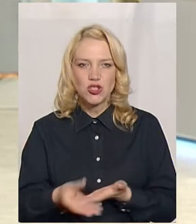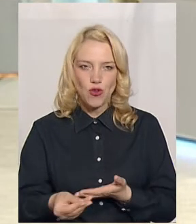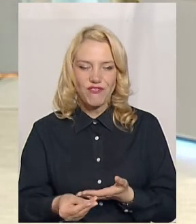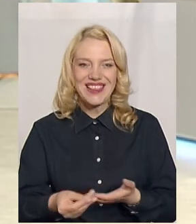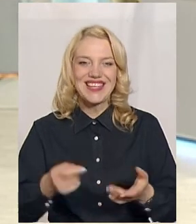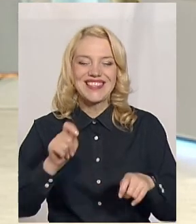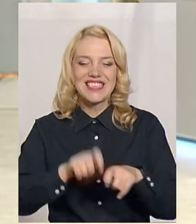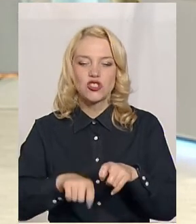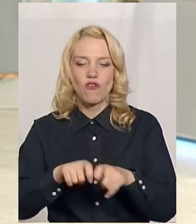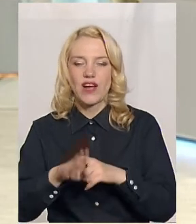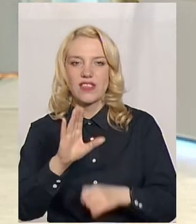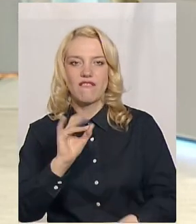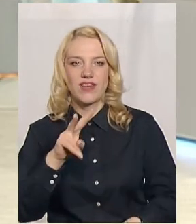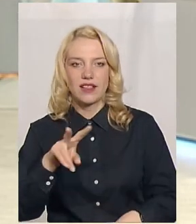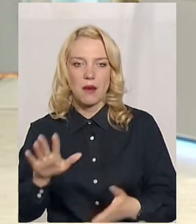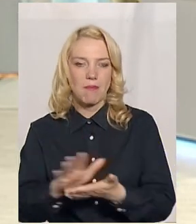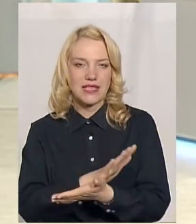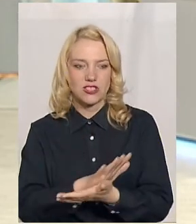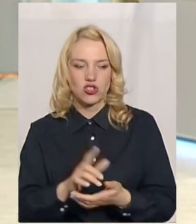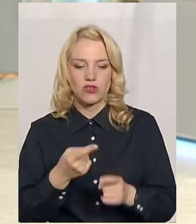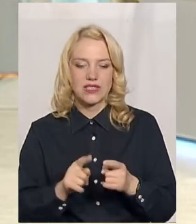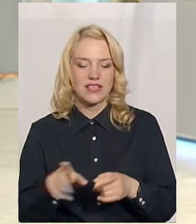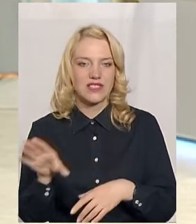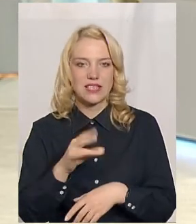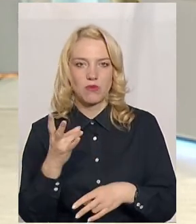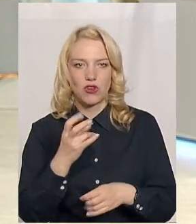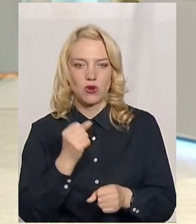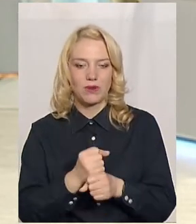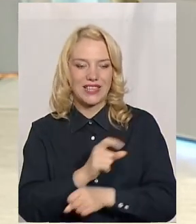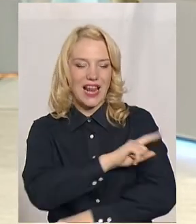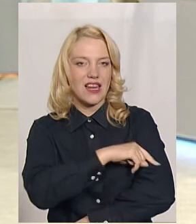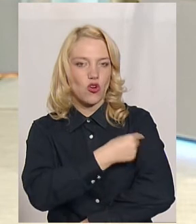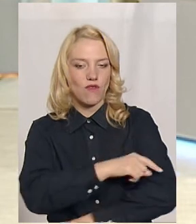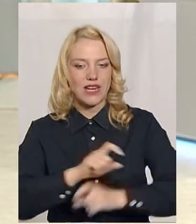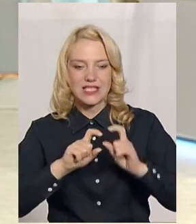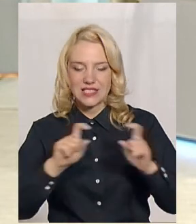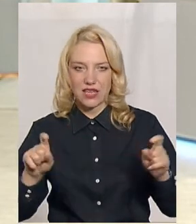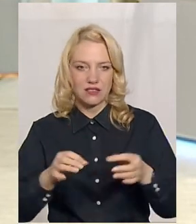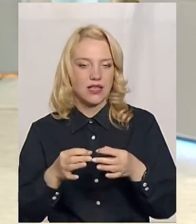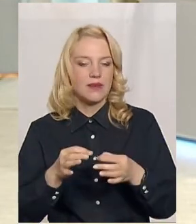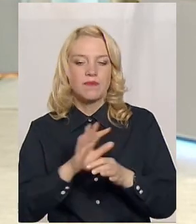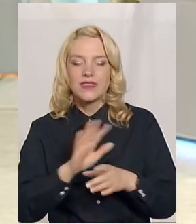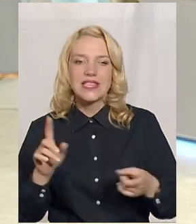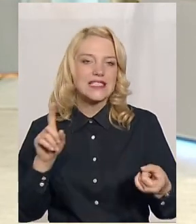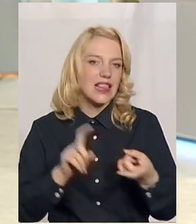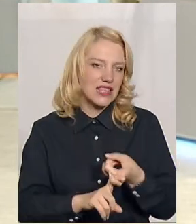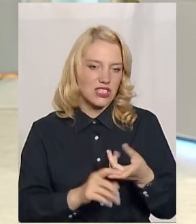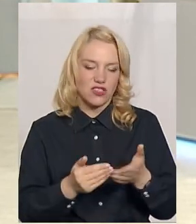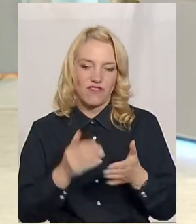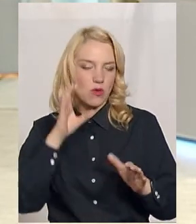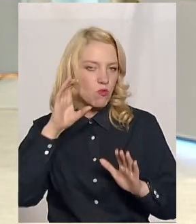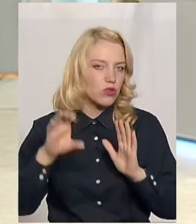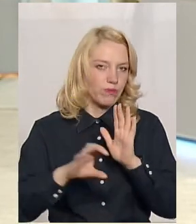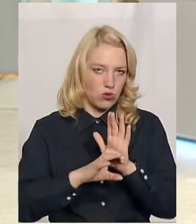тестування на ВІЛ безкоштовно. Це мають робити всі лікувальні заклади області, незалежно від підпорядкування.